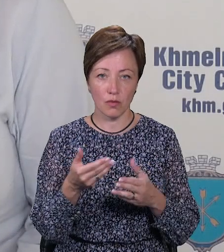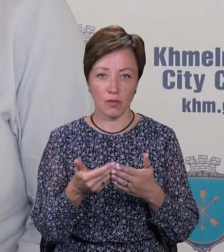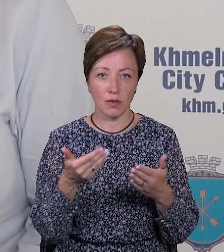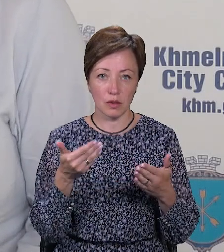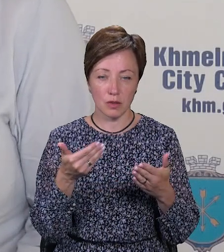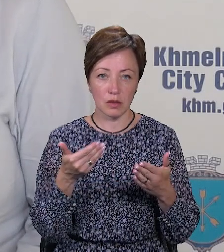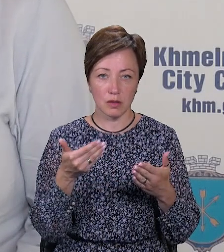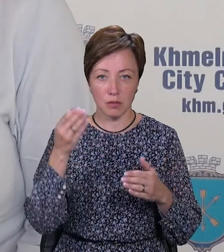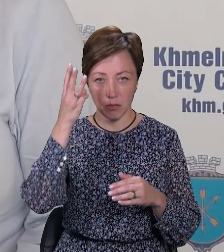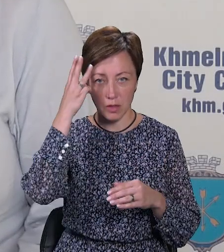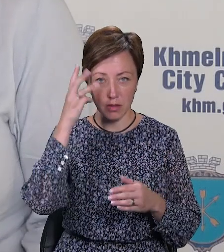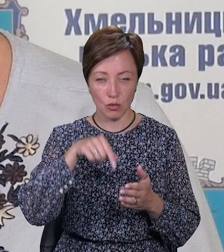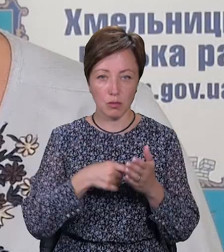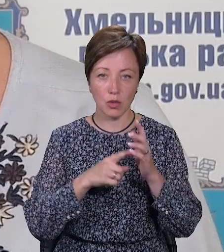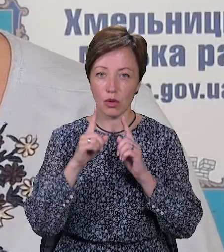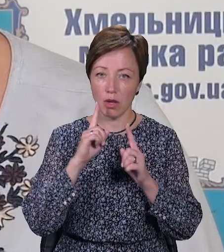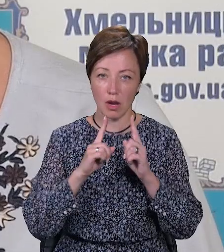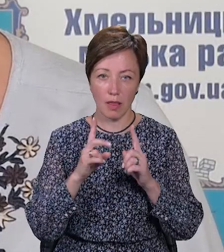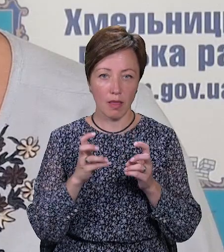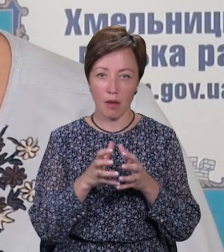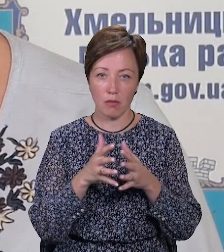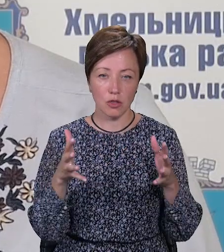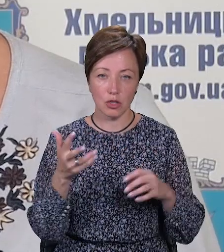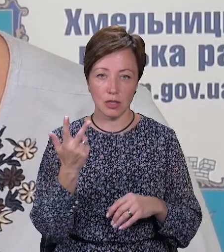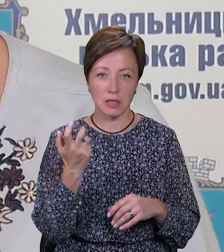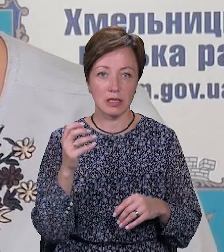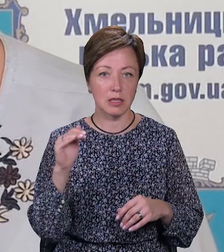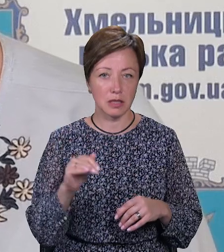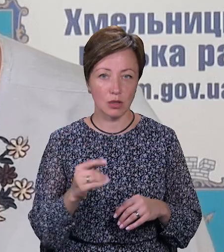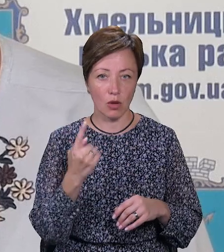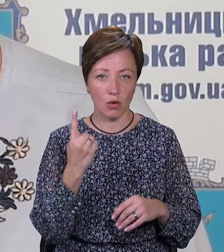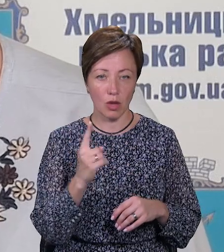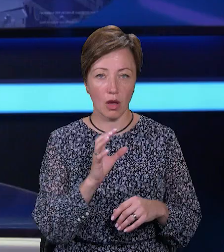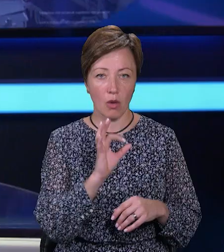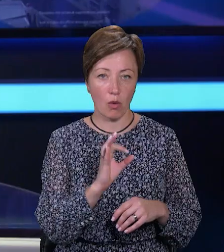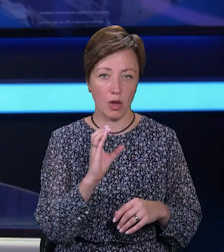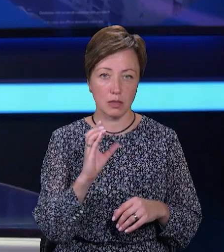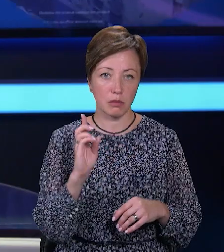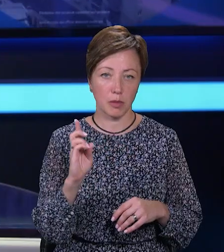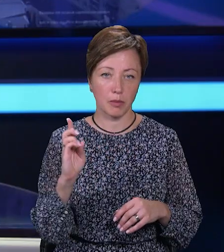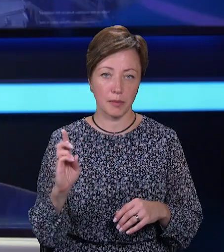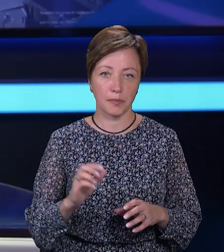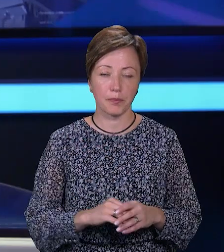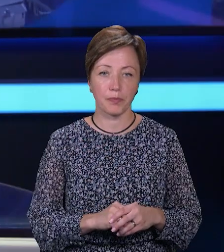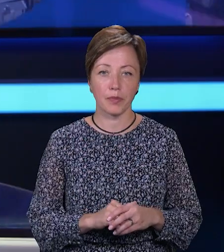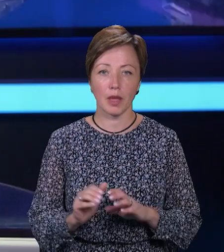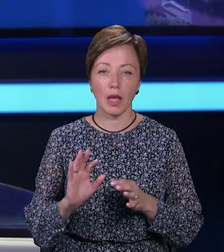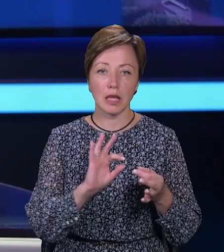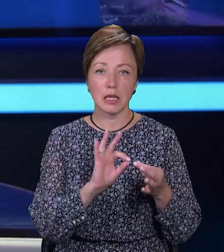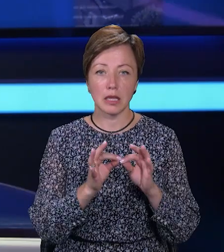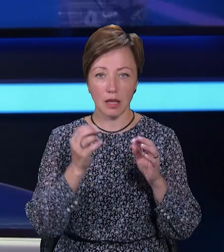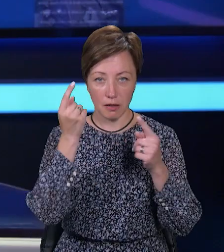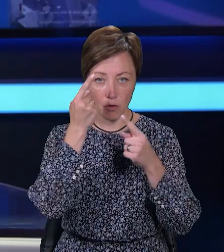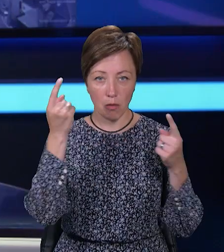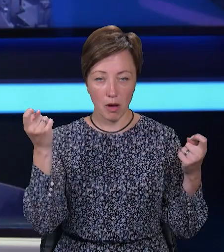Хмельницької міської ради не більше 300 тисяч на одне ОСББ. Детальну інформацію